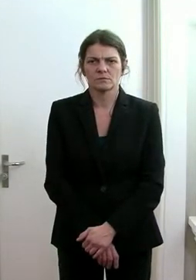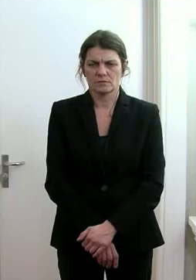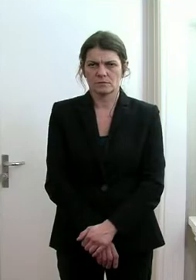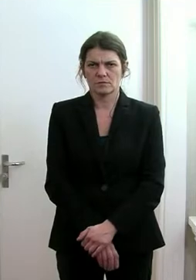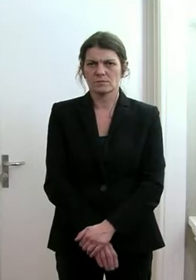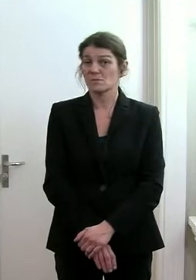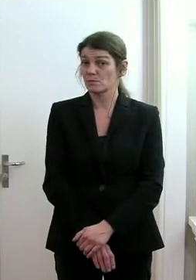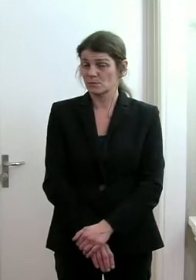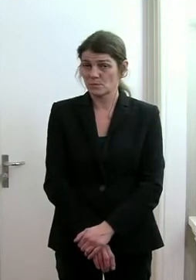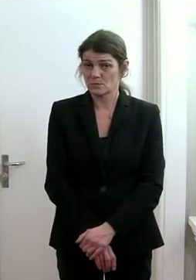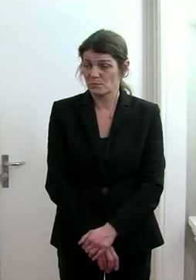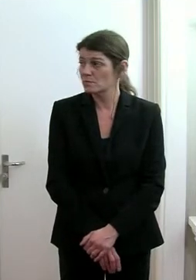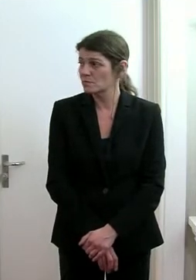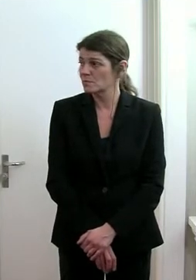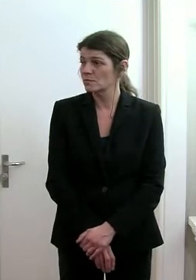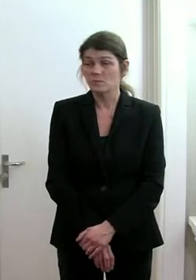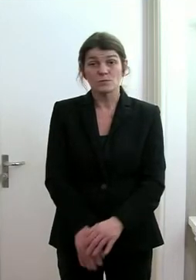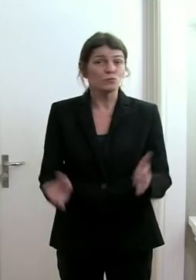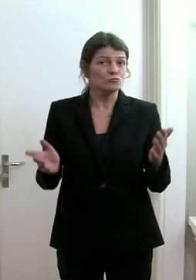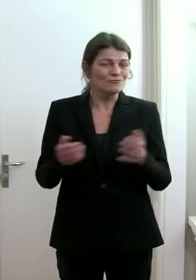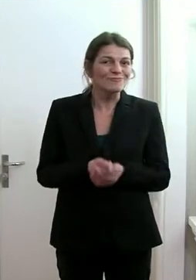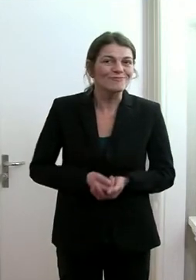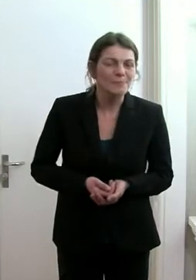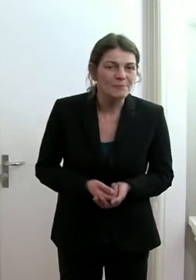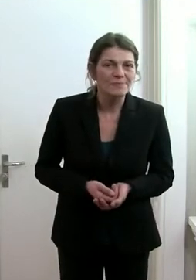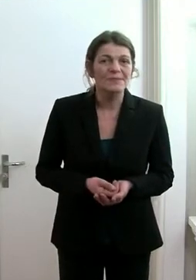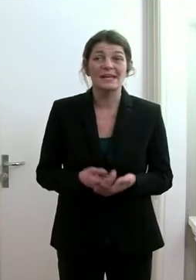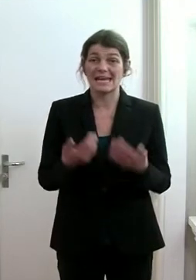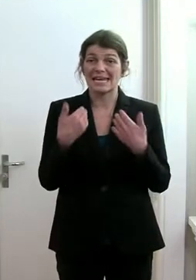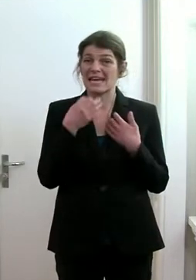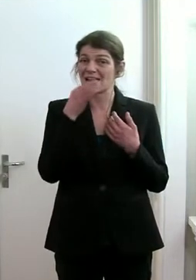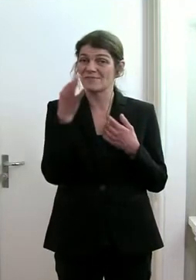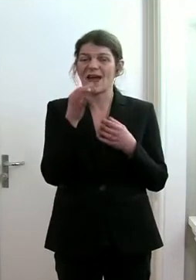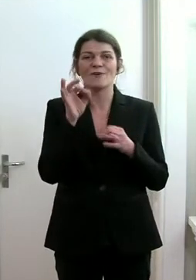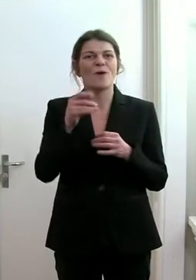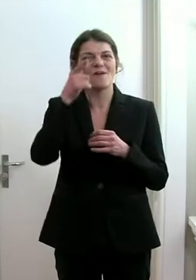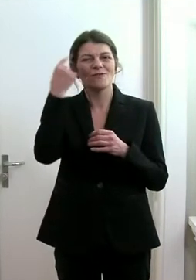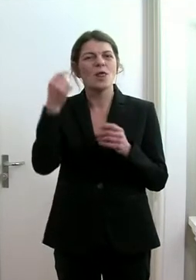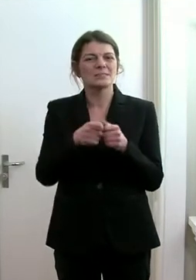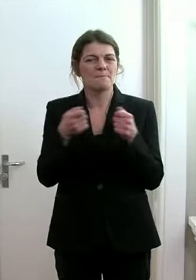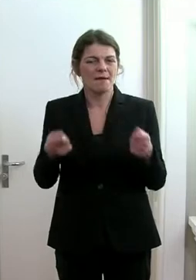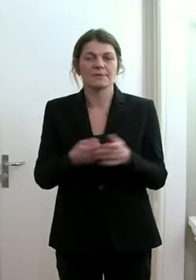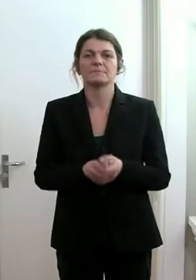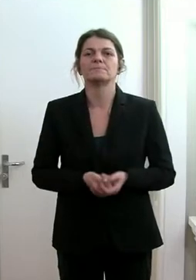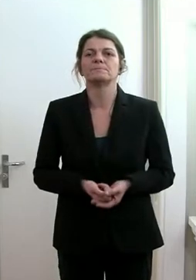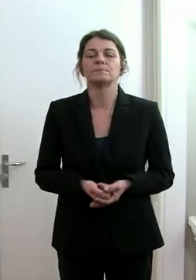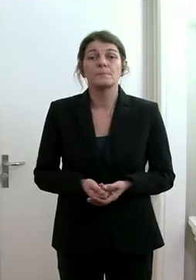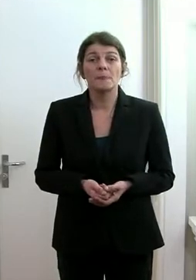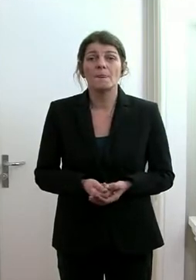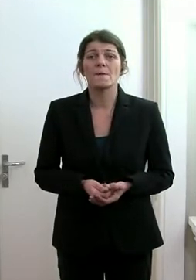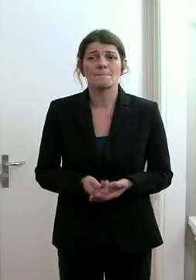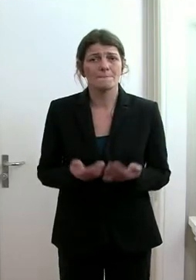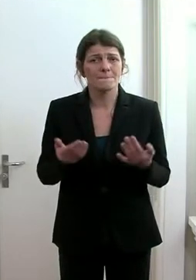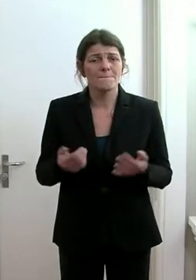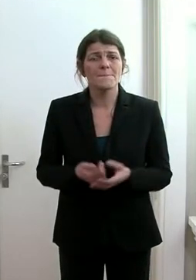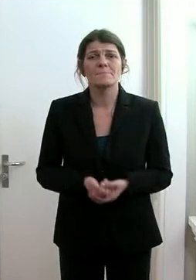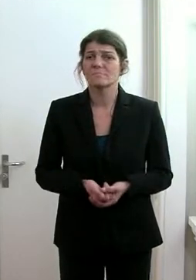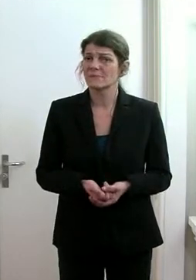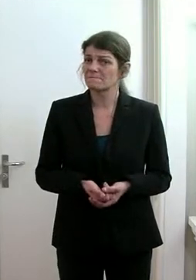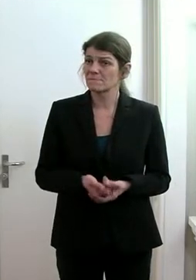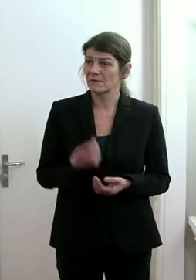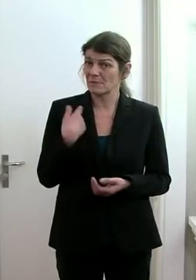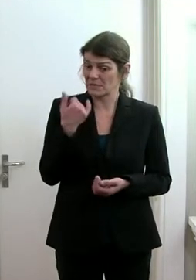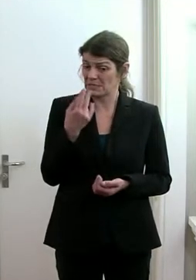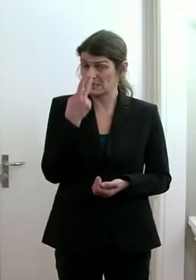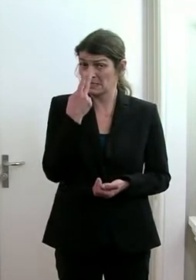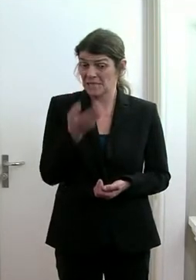Ja, also, ich frage für das Volksblatt. Und zwar, wir haben jetzt